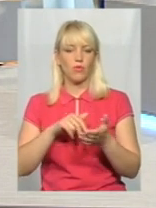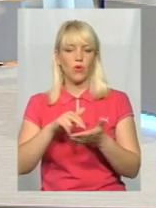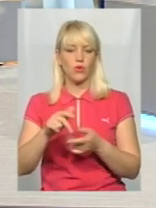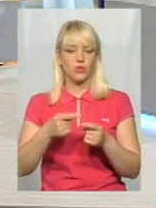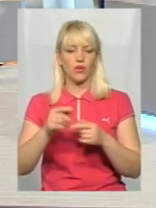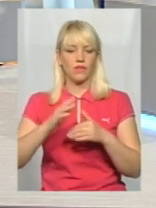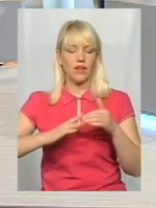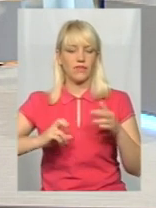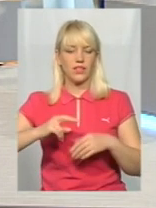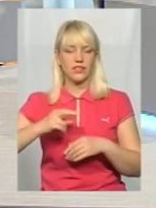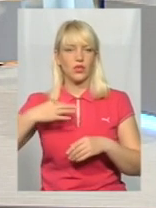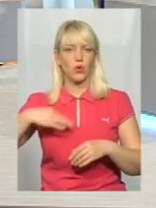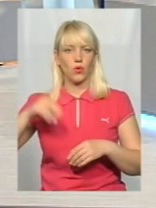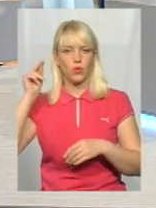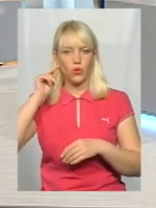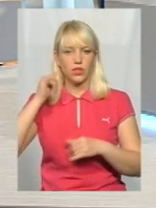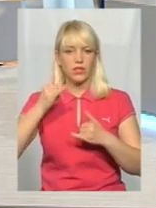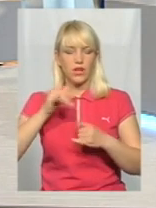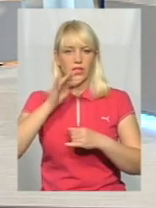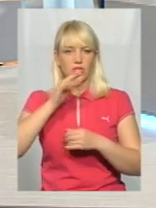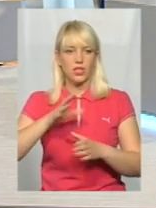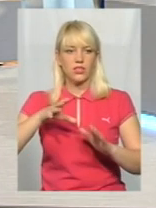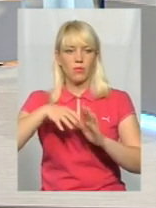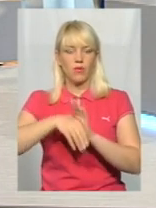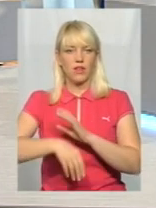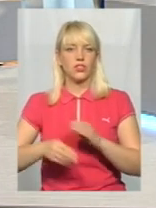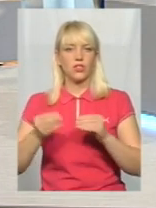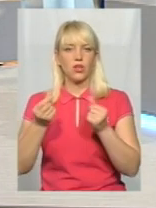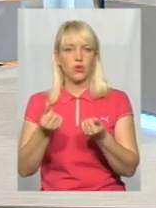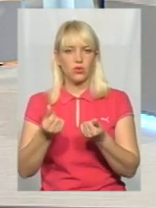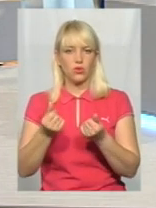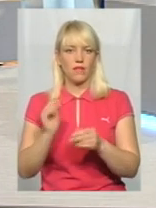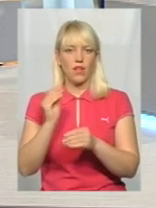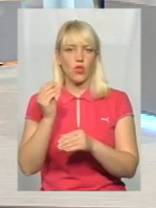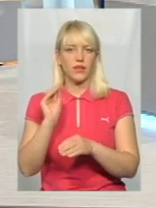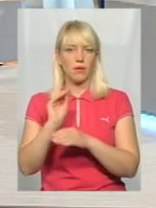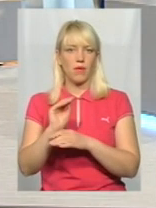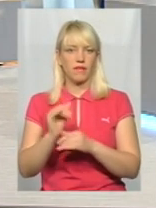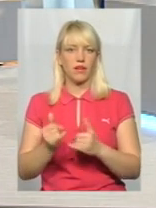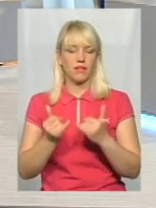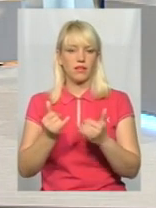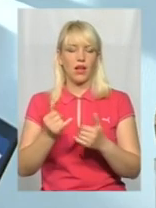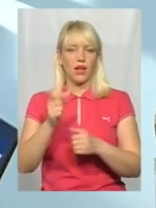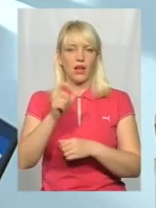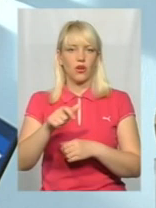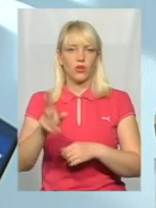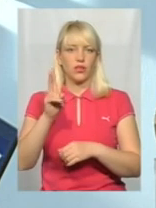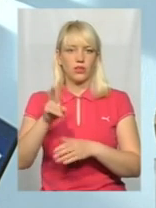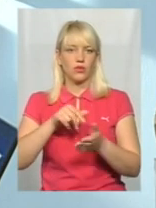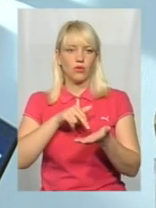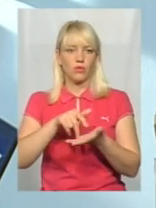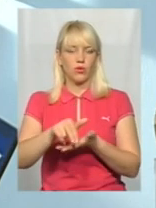кваліфікаційного курсу. І зараз на даний час запроваджена грошова надбавка для особового складу, який пройшов